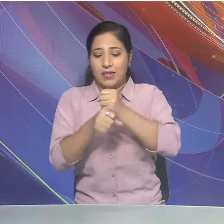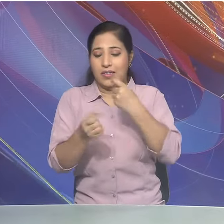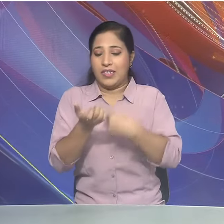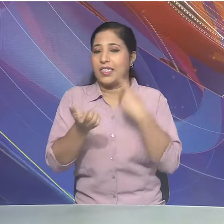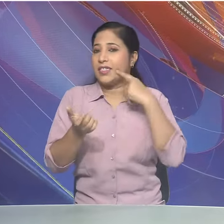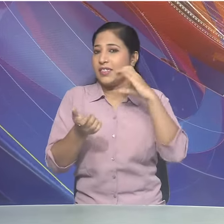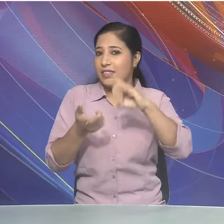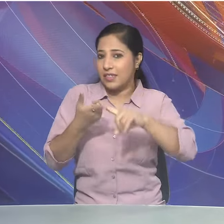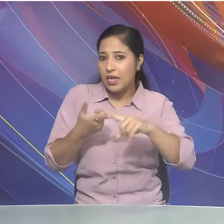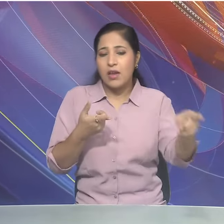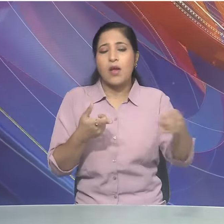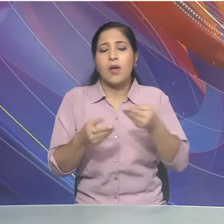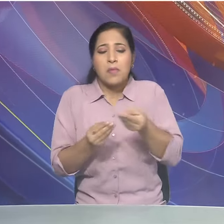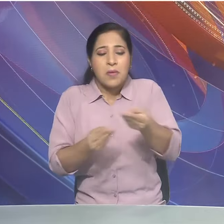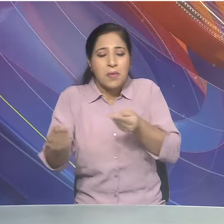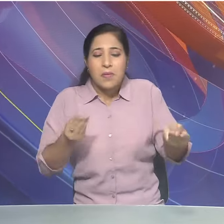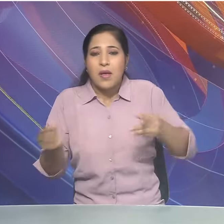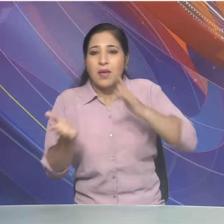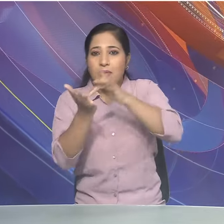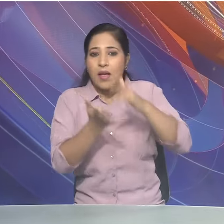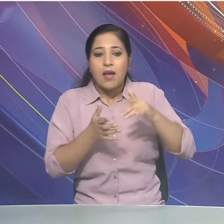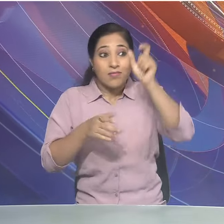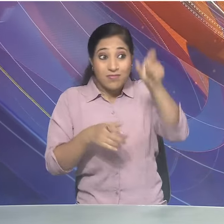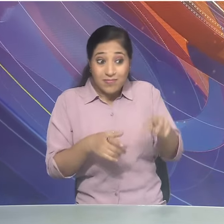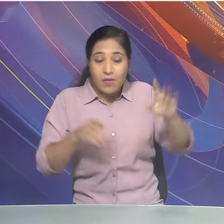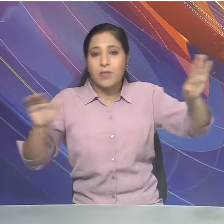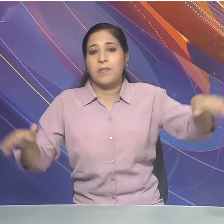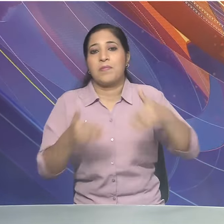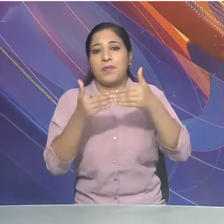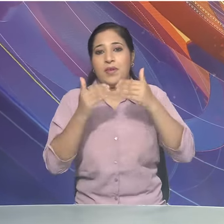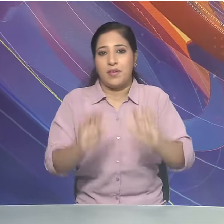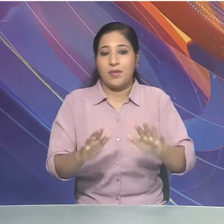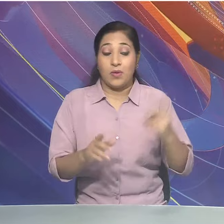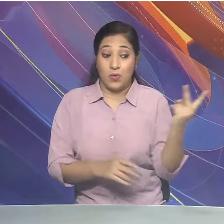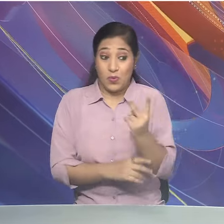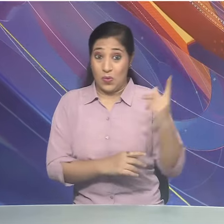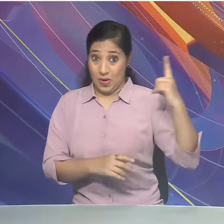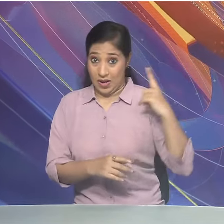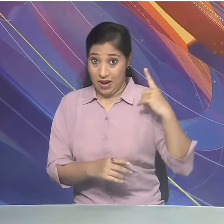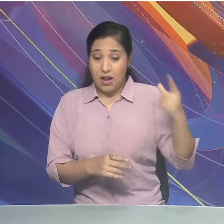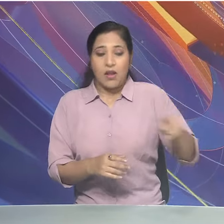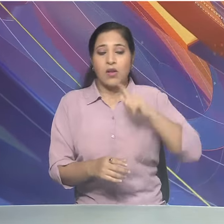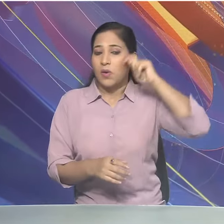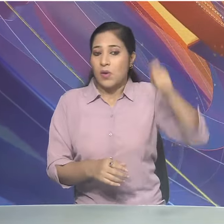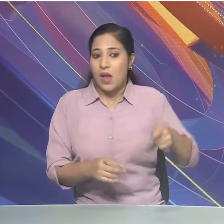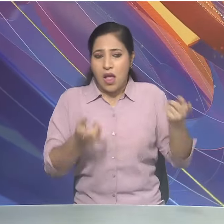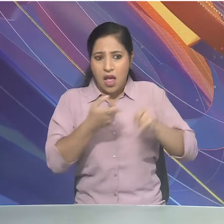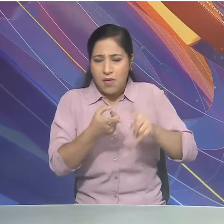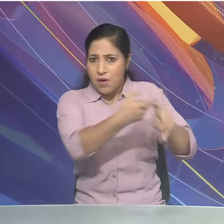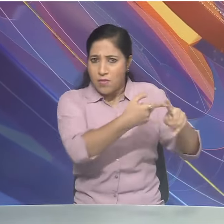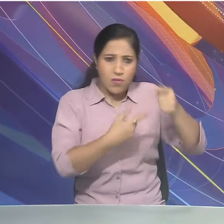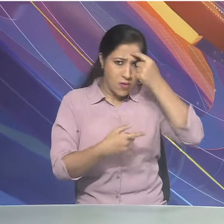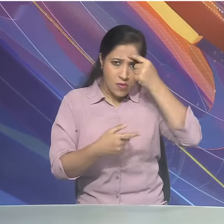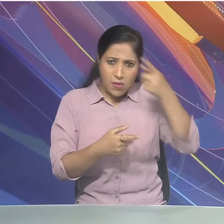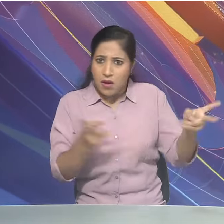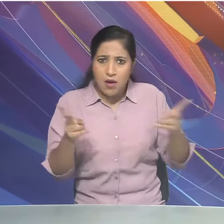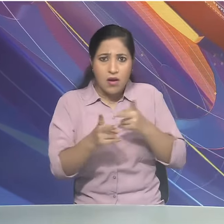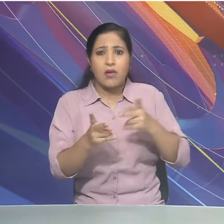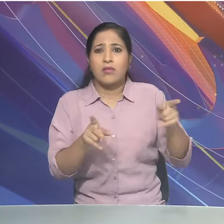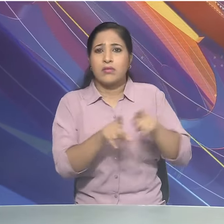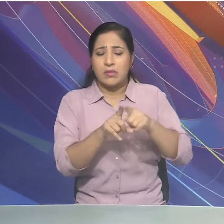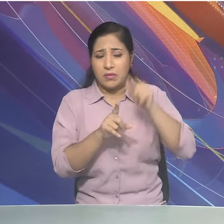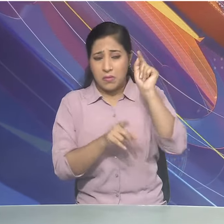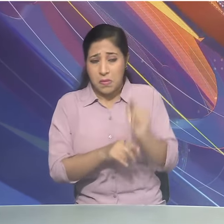समकक्ष निकोस डेंडियास से मुलाकात की दोनों नेताओं ने युक्रेन संगर्ष इंडो पैसिफिक जैसे